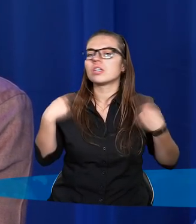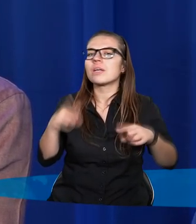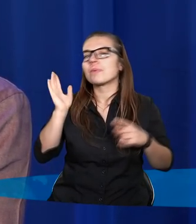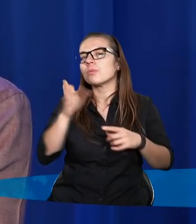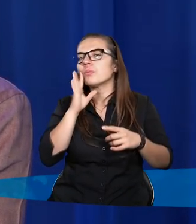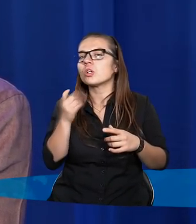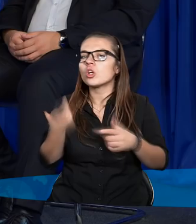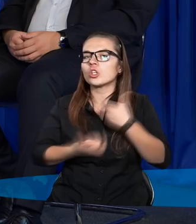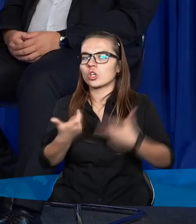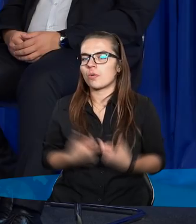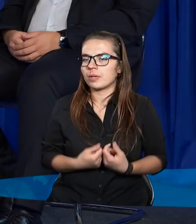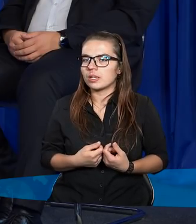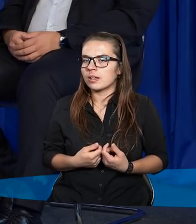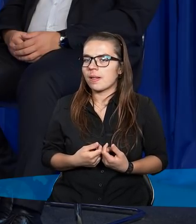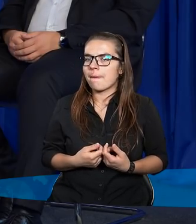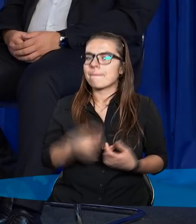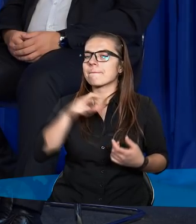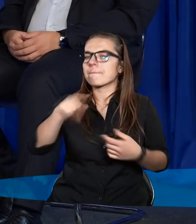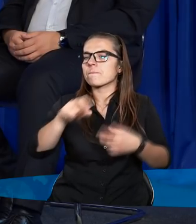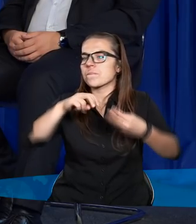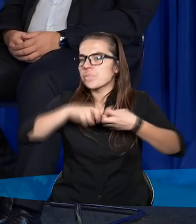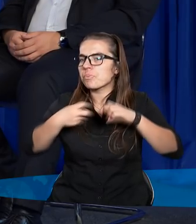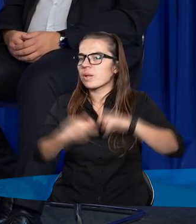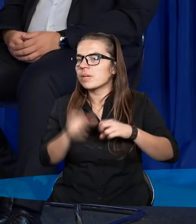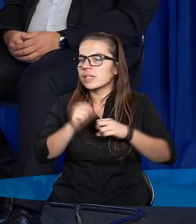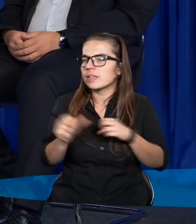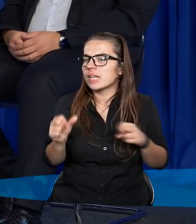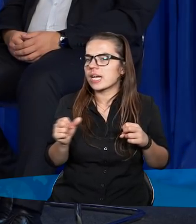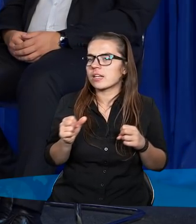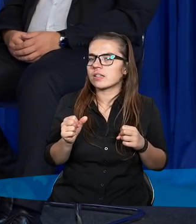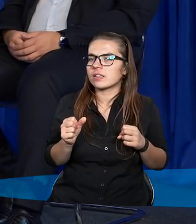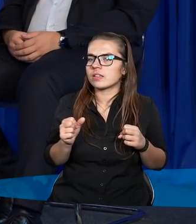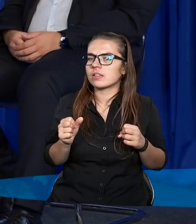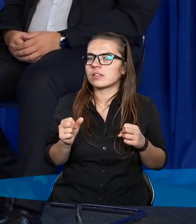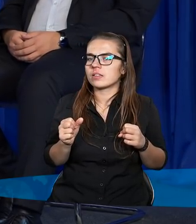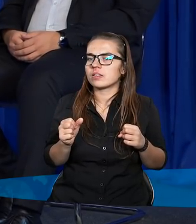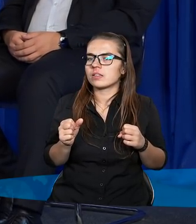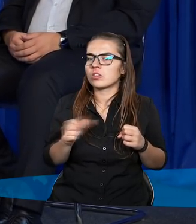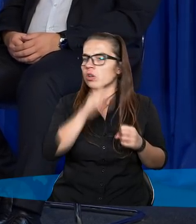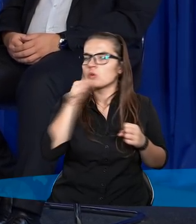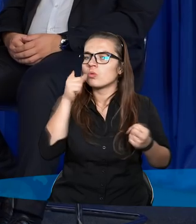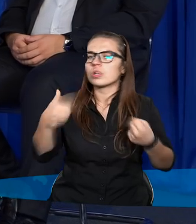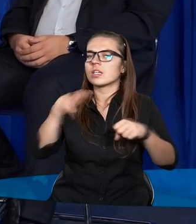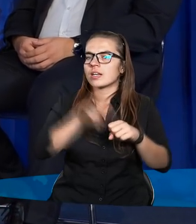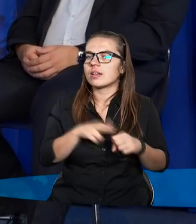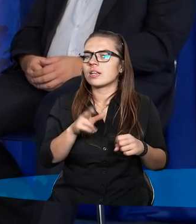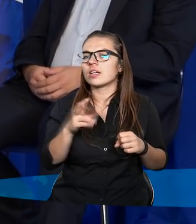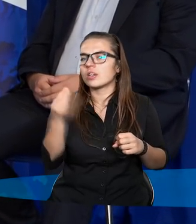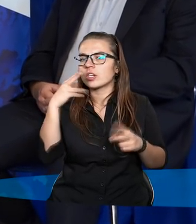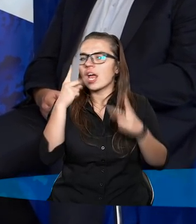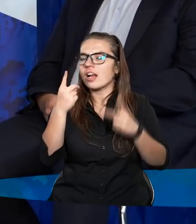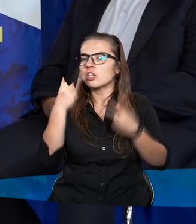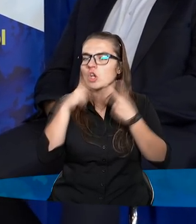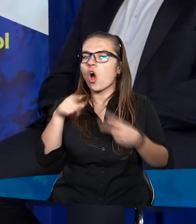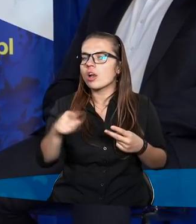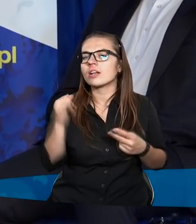szczęśliwy moment. Ale tutaj w ogóle problemem jest to, nie wiem, ja wiem, że ludzie, którzy nieraz czytają o